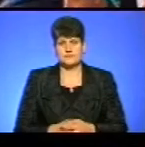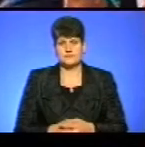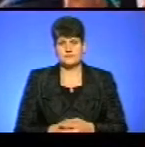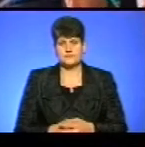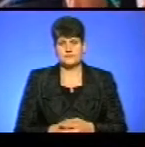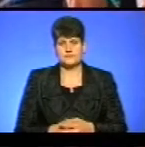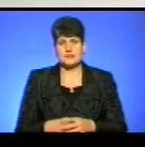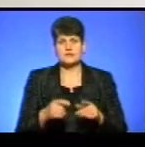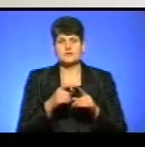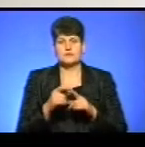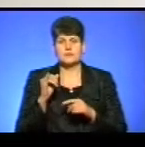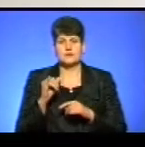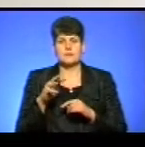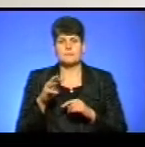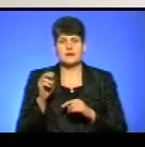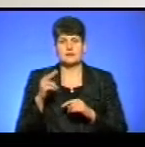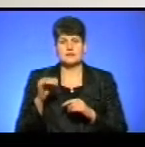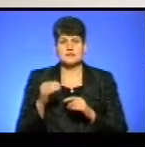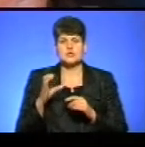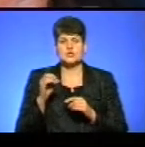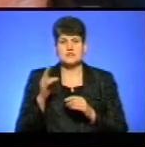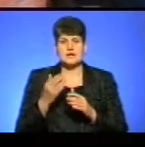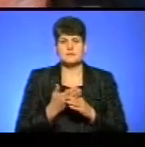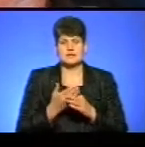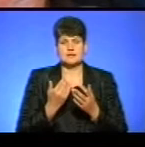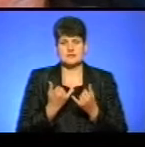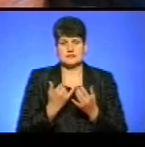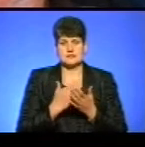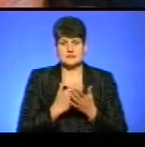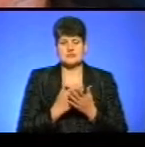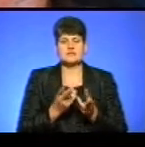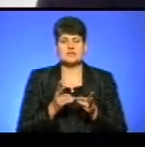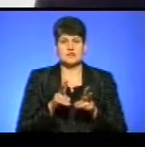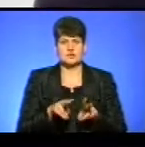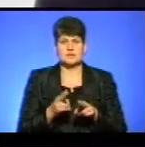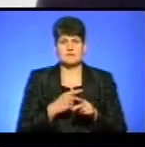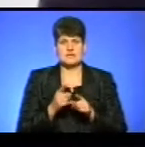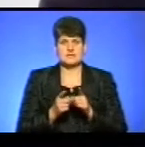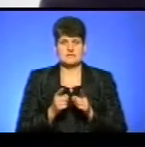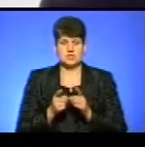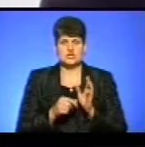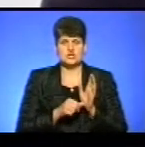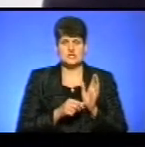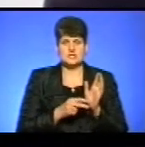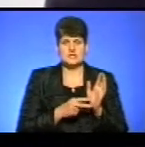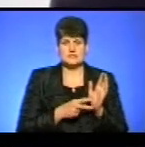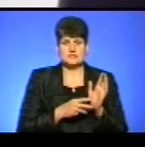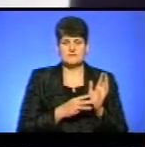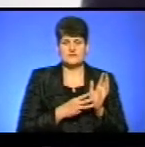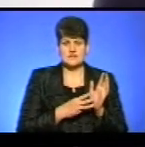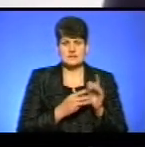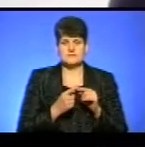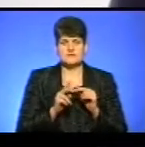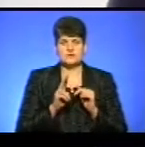За словами Ігоря Модинського, соціальні пільги, які діють зараз, залишаться без змін. Шість, сім, вісім – це тролейбус,